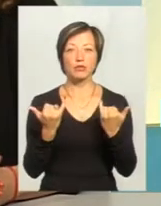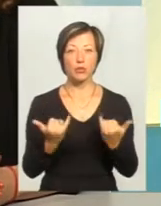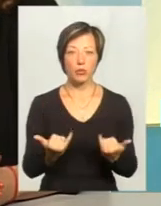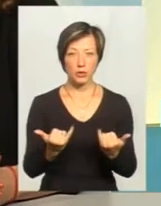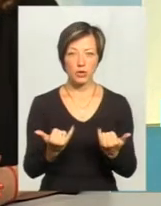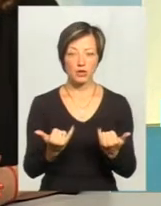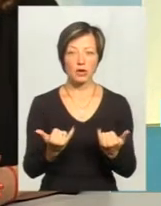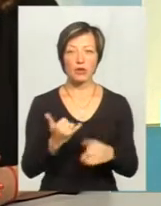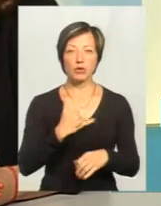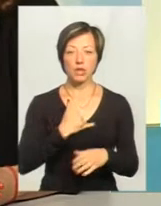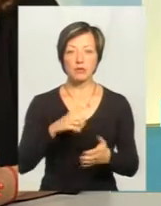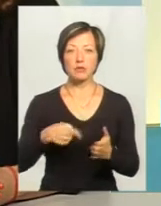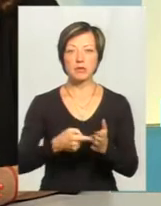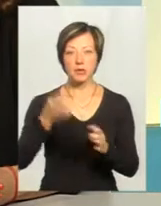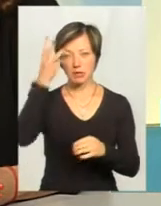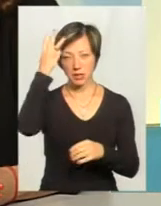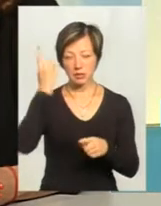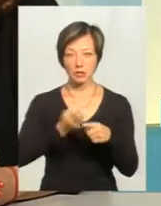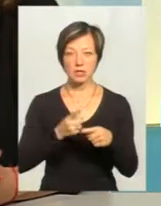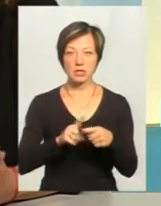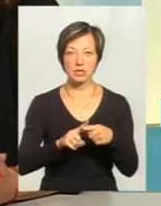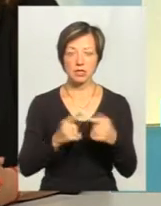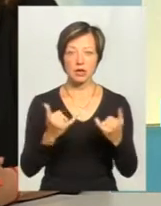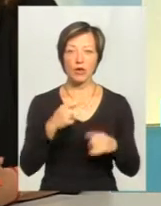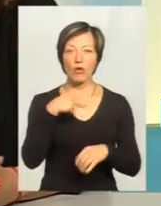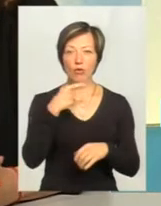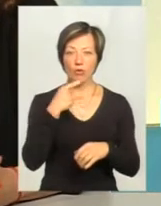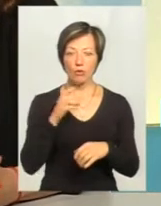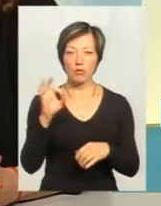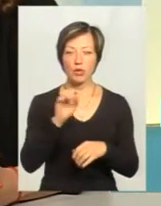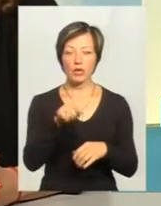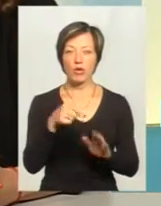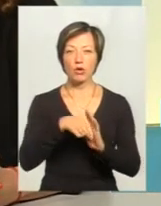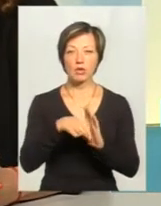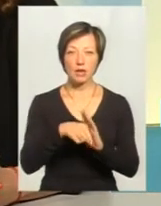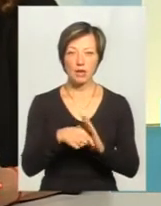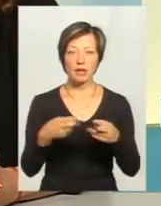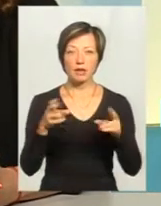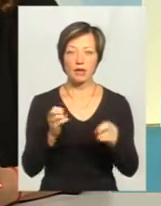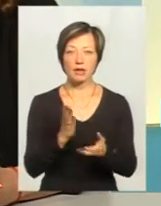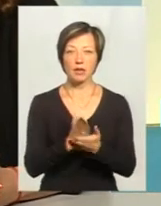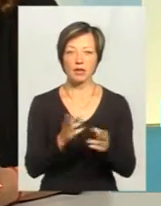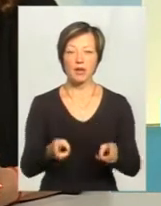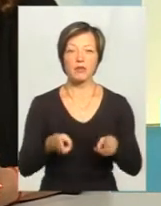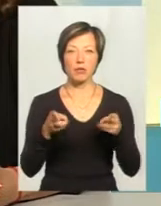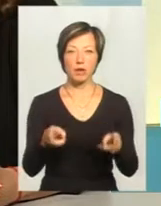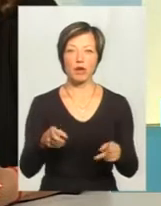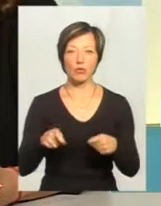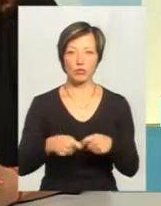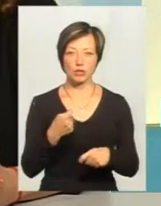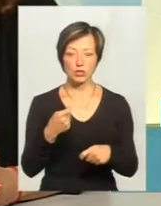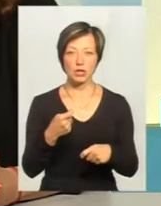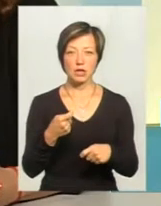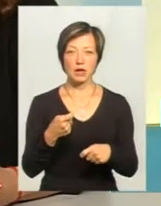в нас в місті Хмельницькому, це я говорю зараз про ті ознаки, де є наявність кримінального правопорушення, тобто